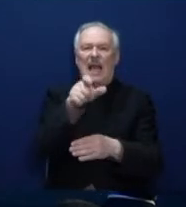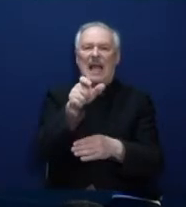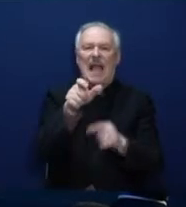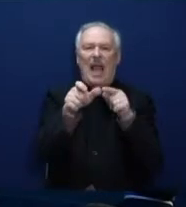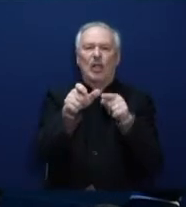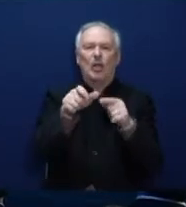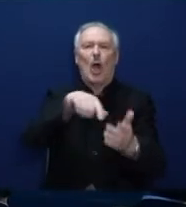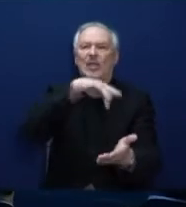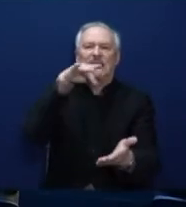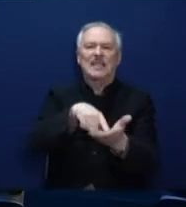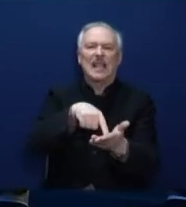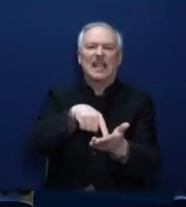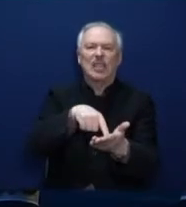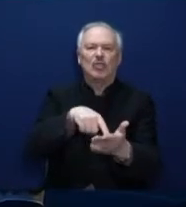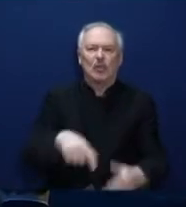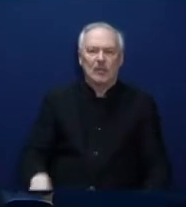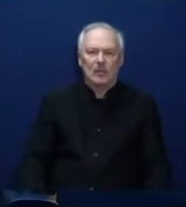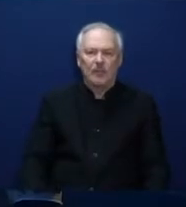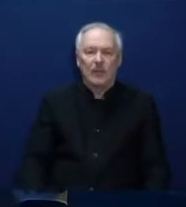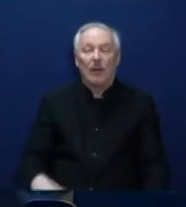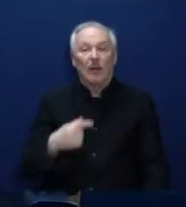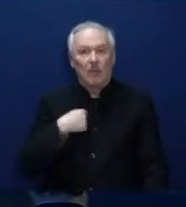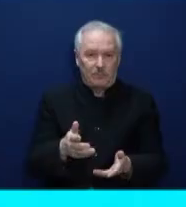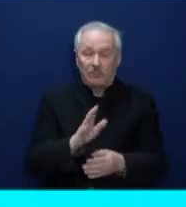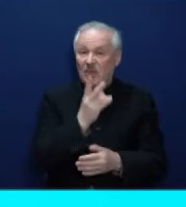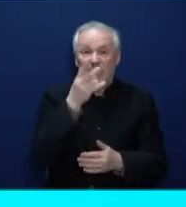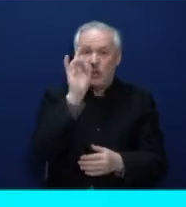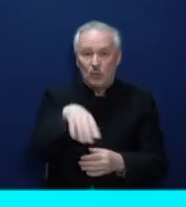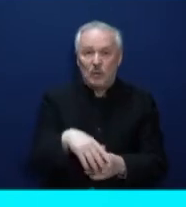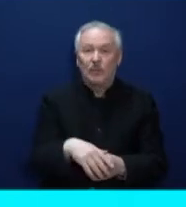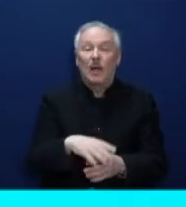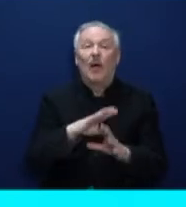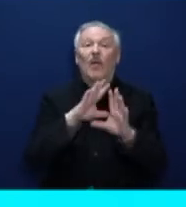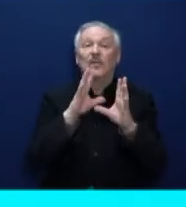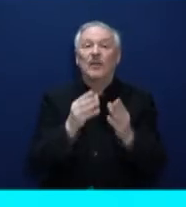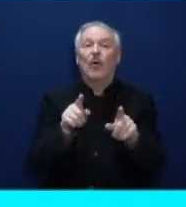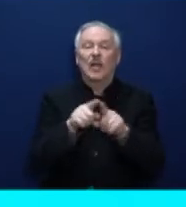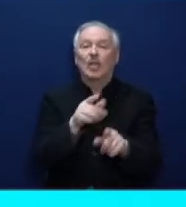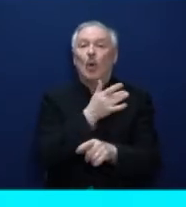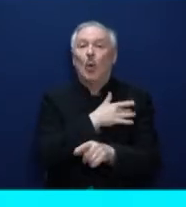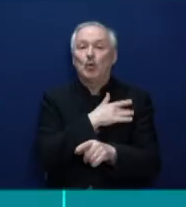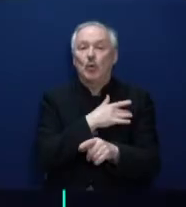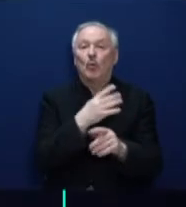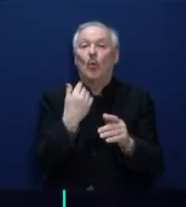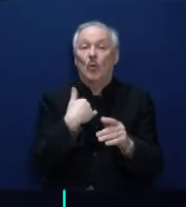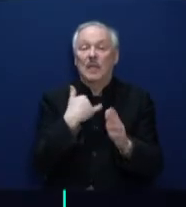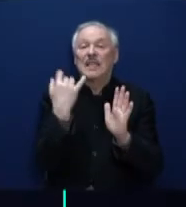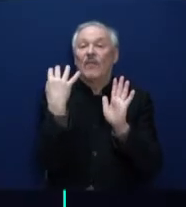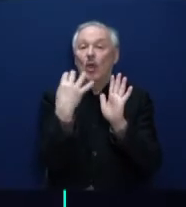выросло в 3 раза, работает более 20 видов льгот. Всего таких услуг у нас 93.